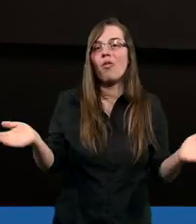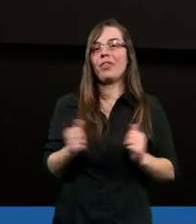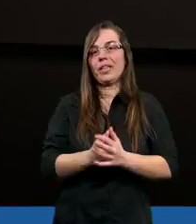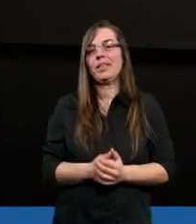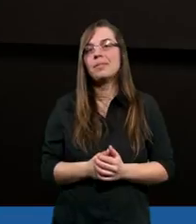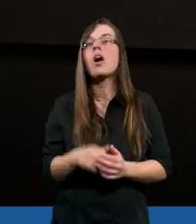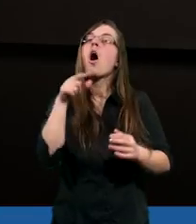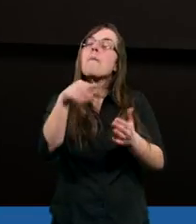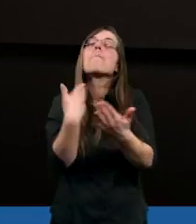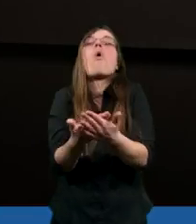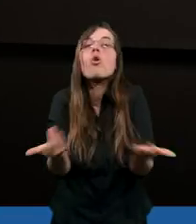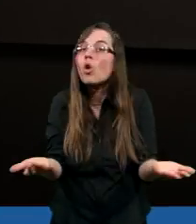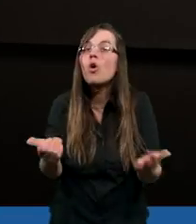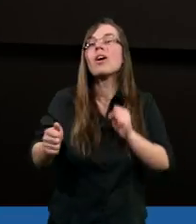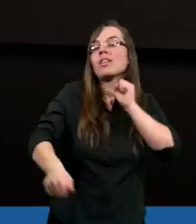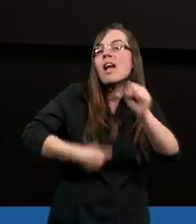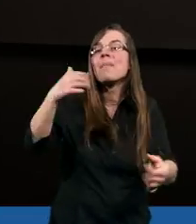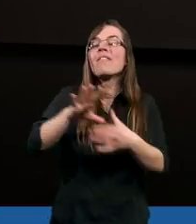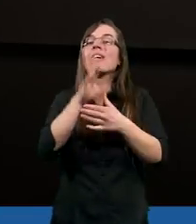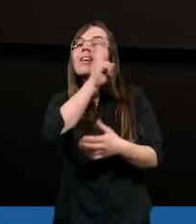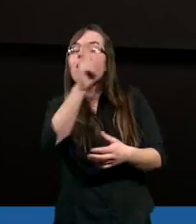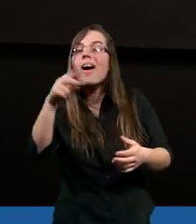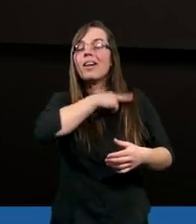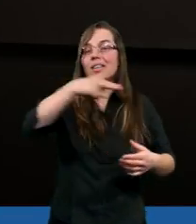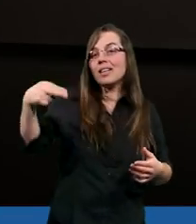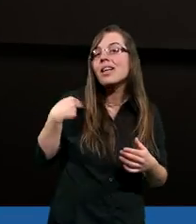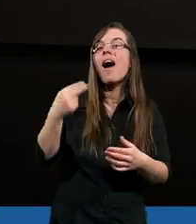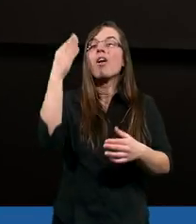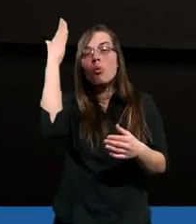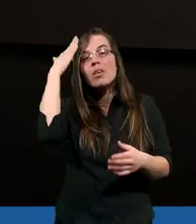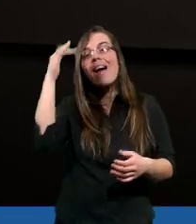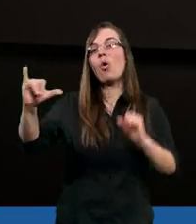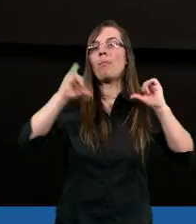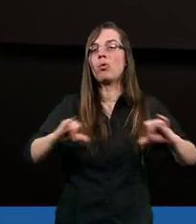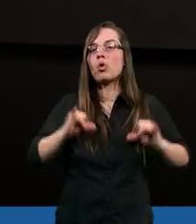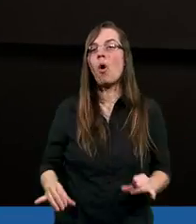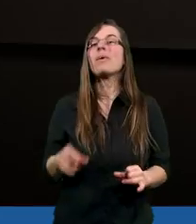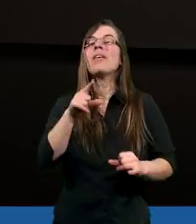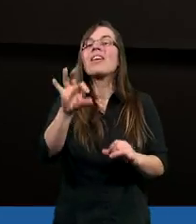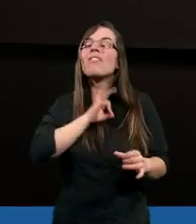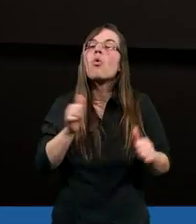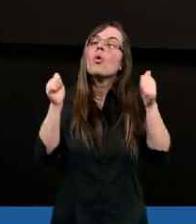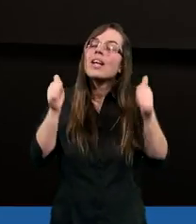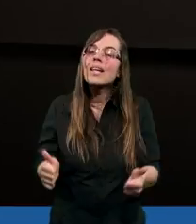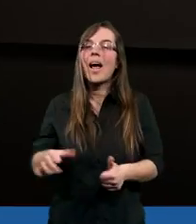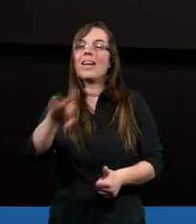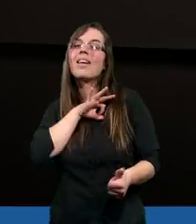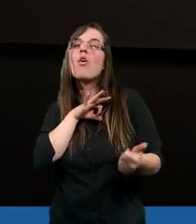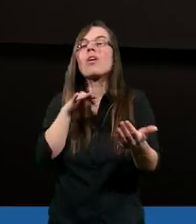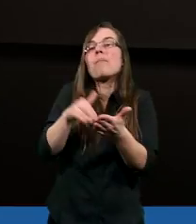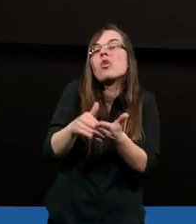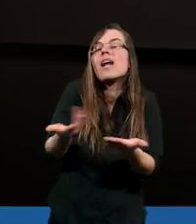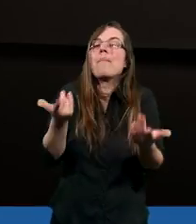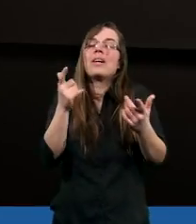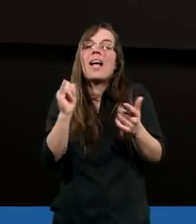po to, aby każdy z nas uświadomił sobie swój stan, swoje potrzeby.